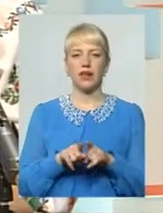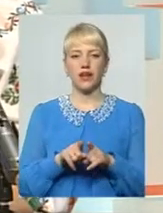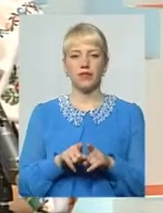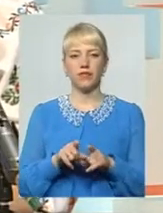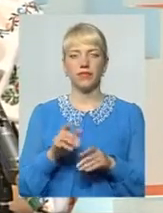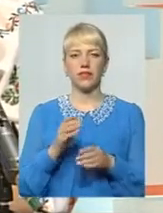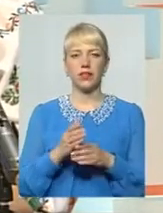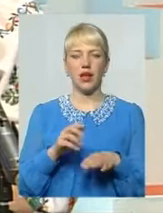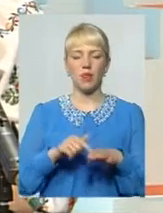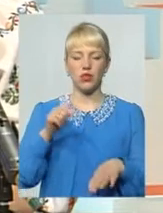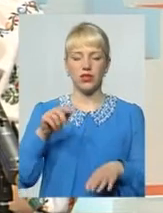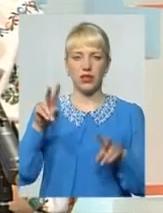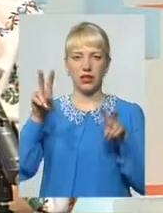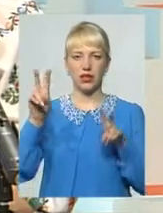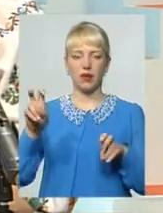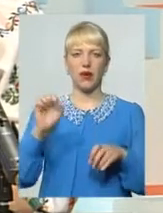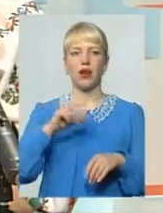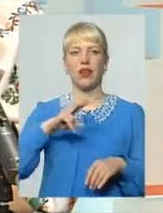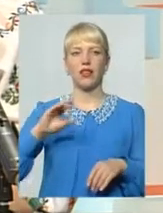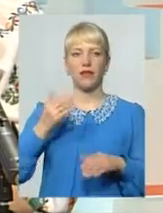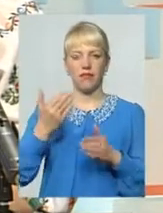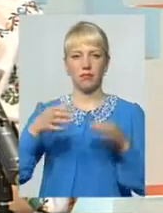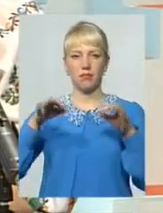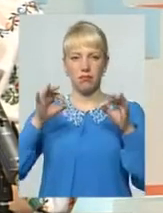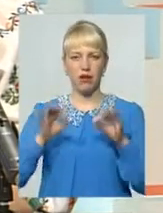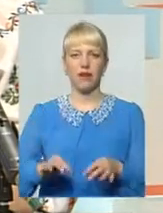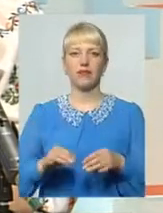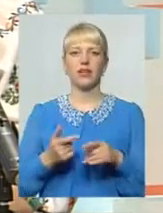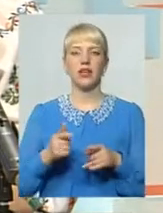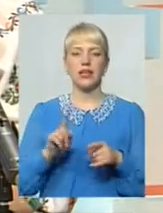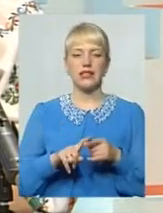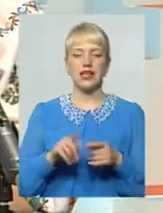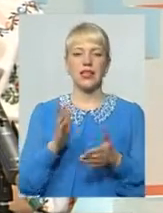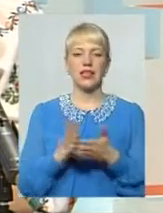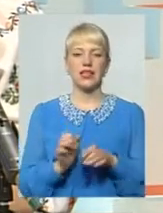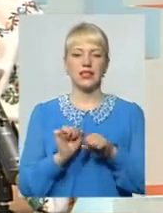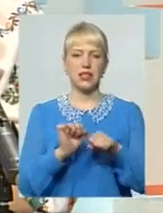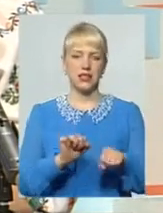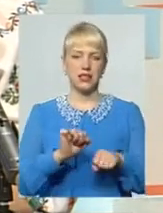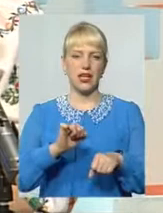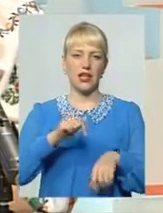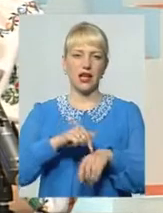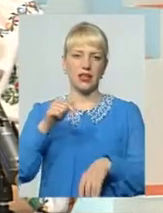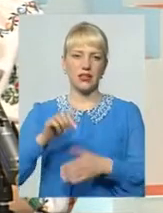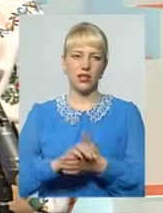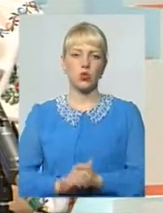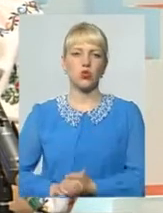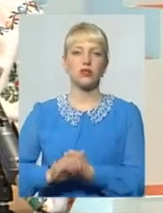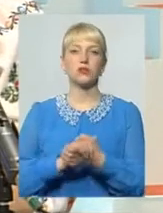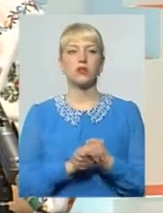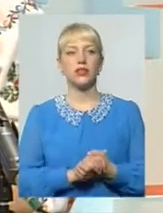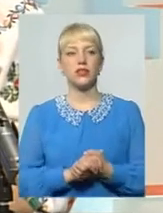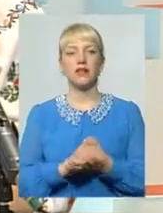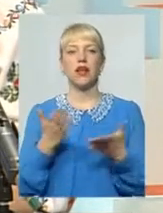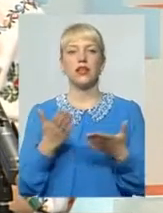досить емоційну тему Але ви праві, це дійсно є захисна реакція суспільства, які